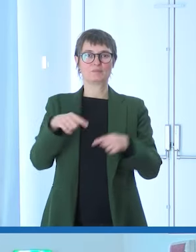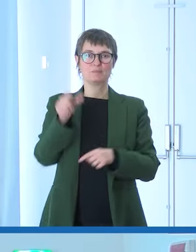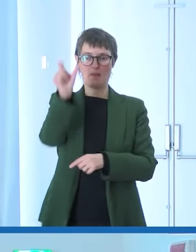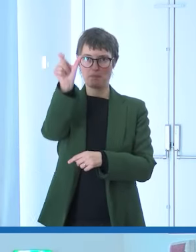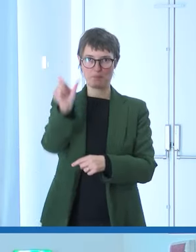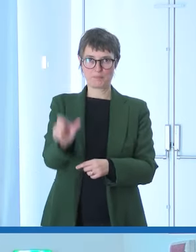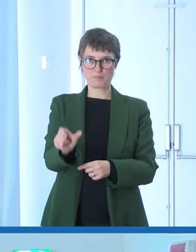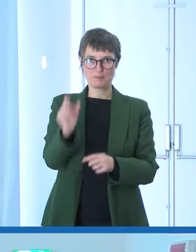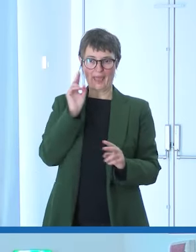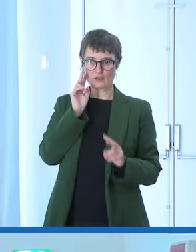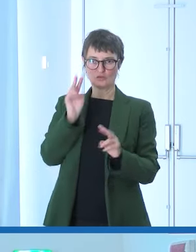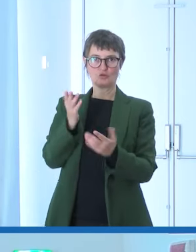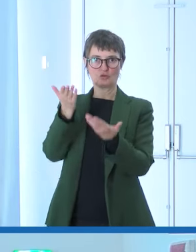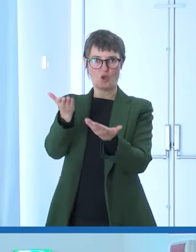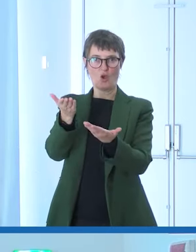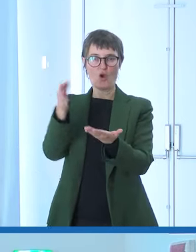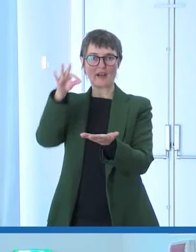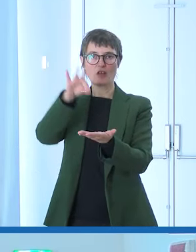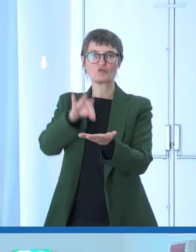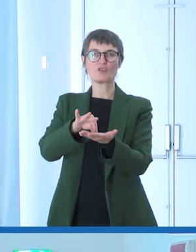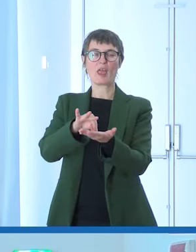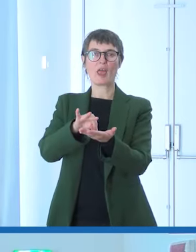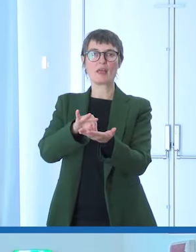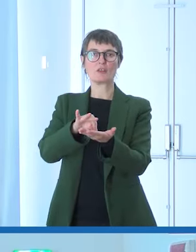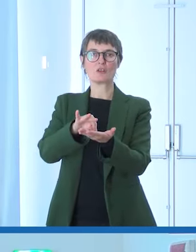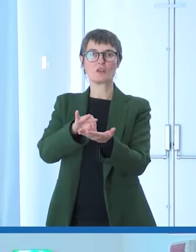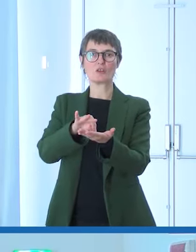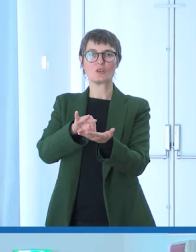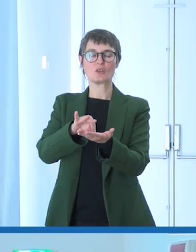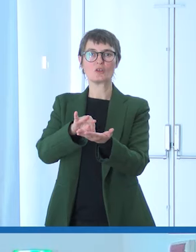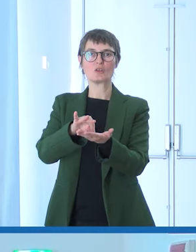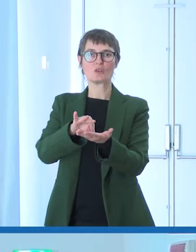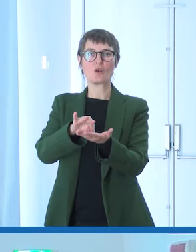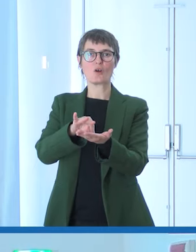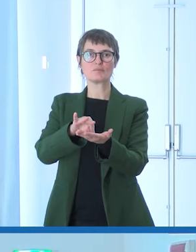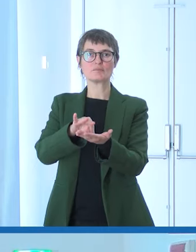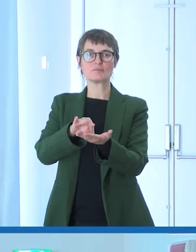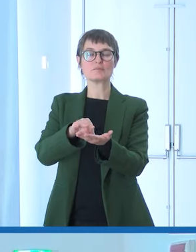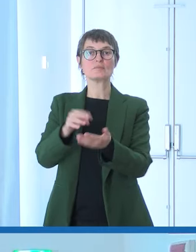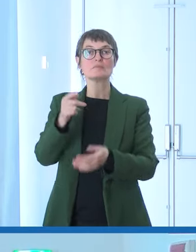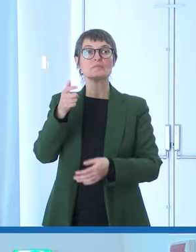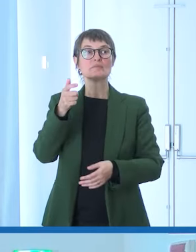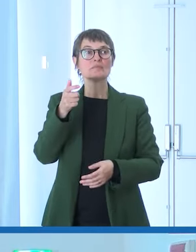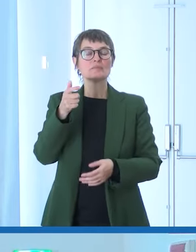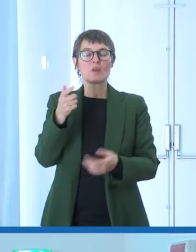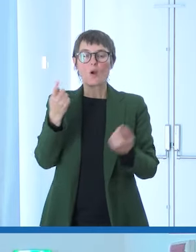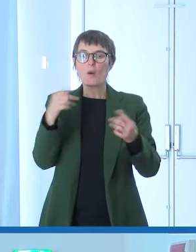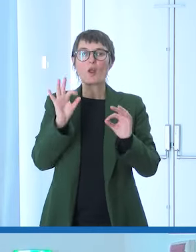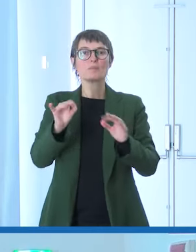questo mandato che mi auguro possa portare a casa anche dei risultati importanti è la persona al centro.